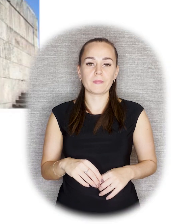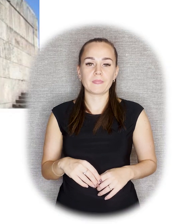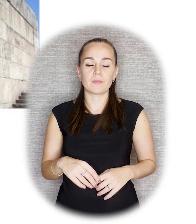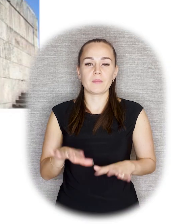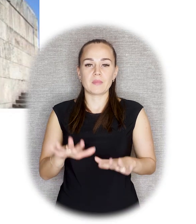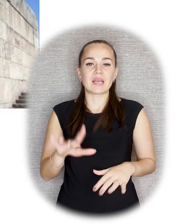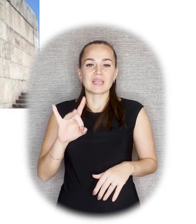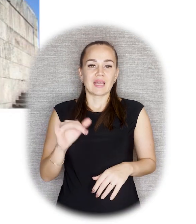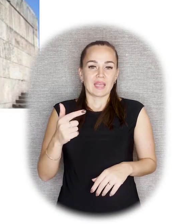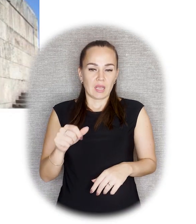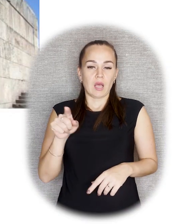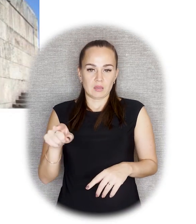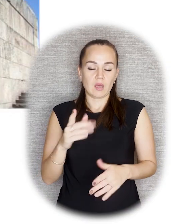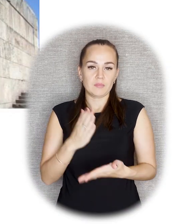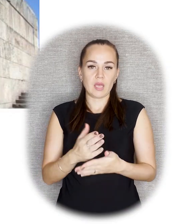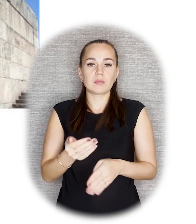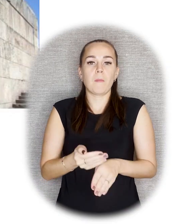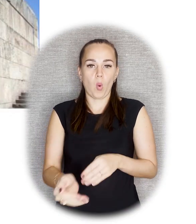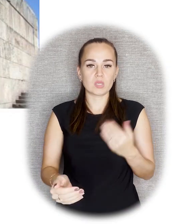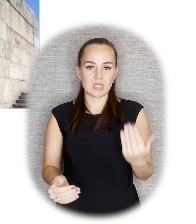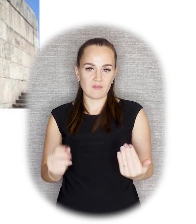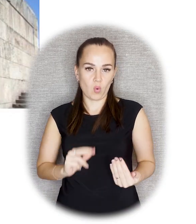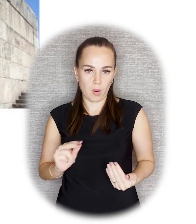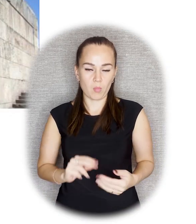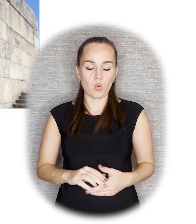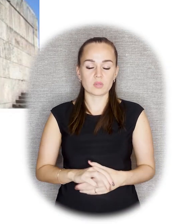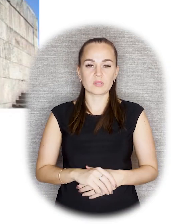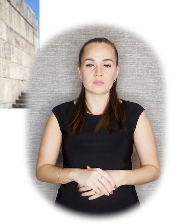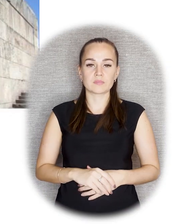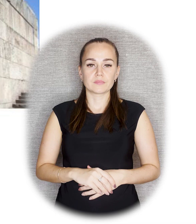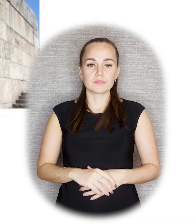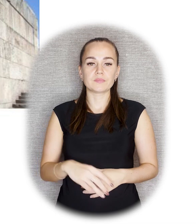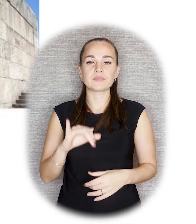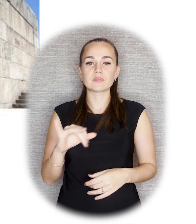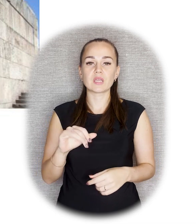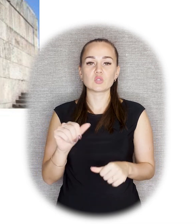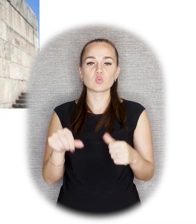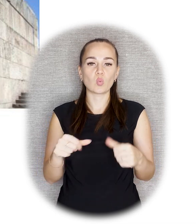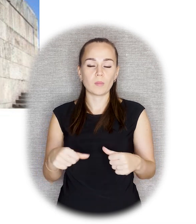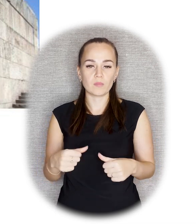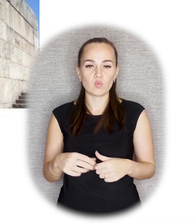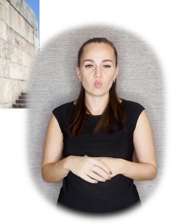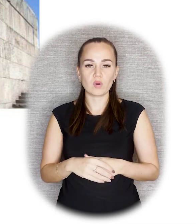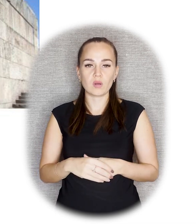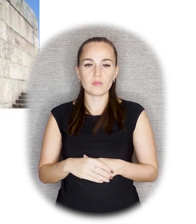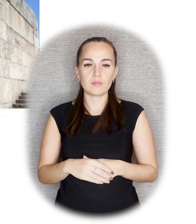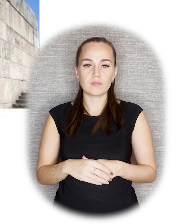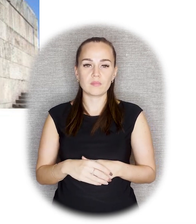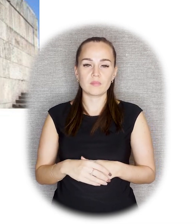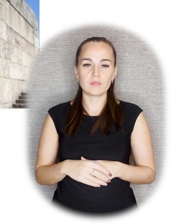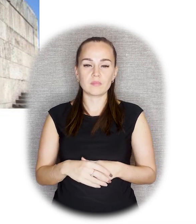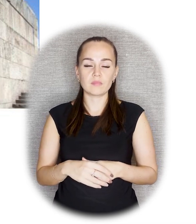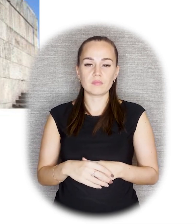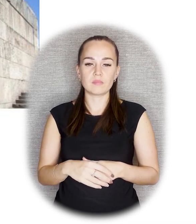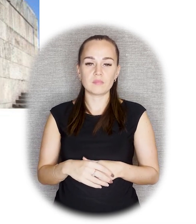более поздние, памятник свободе и фрагмент скульптурного ансамбля Рижского